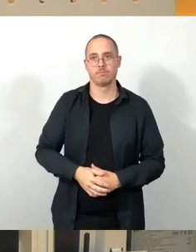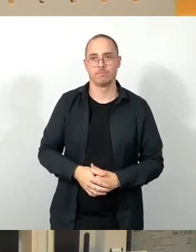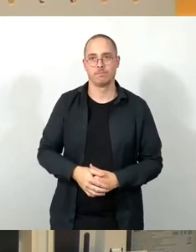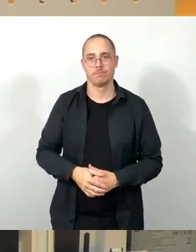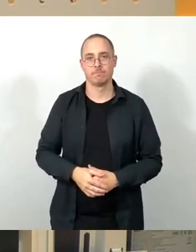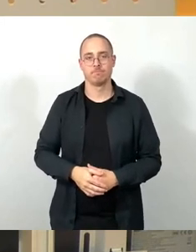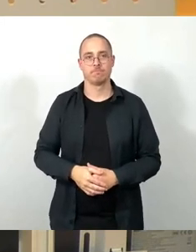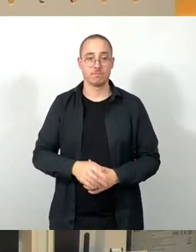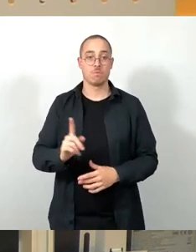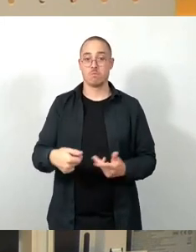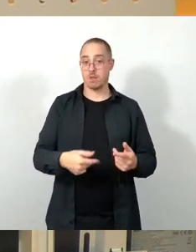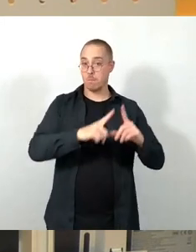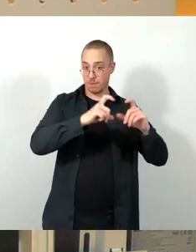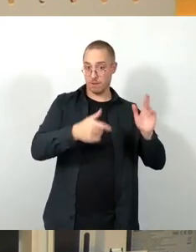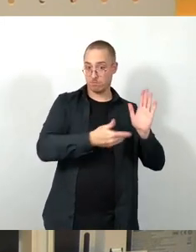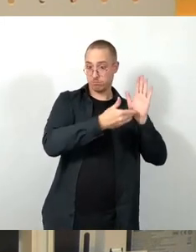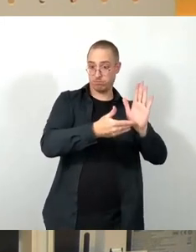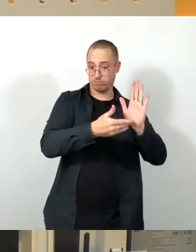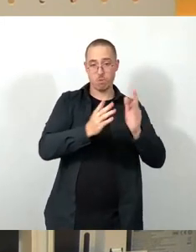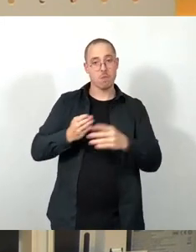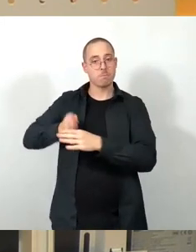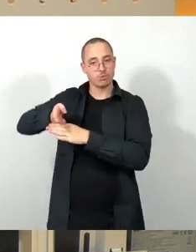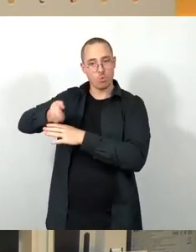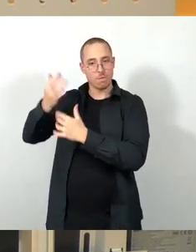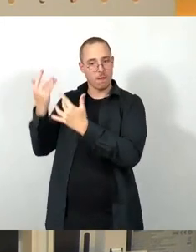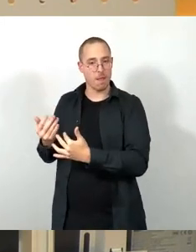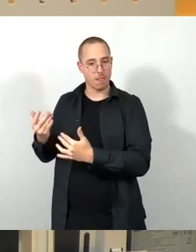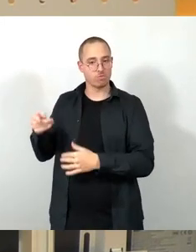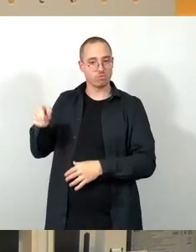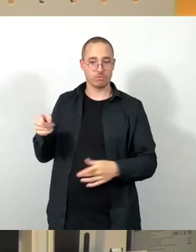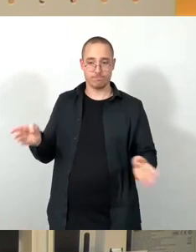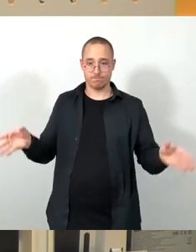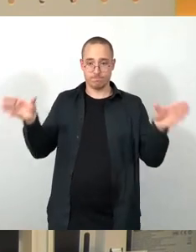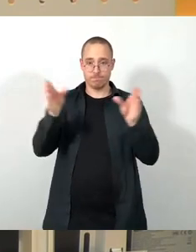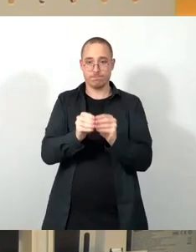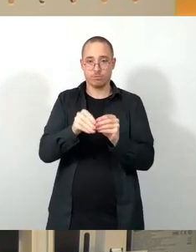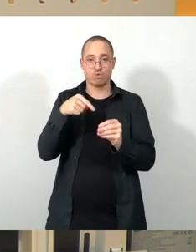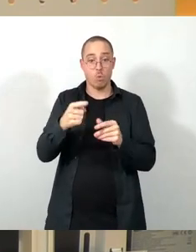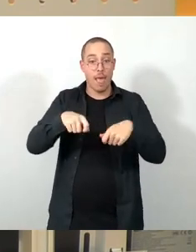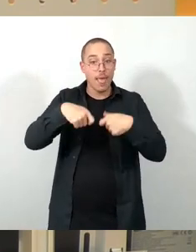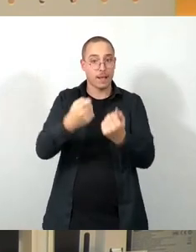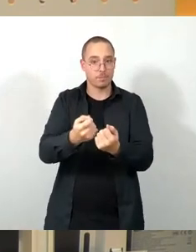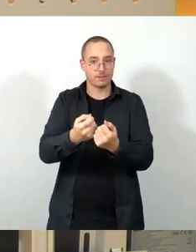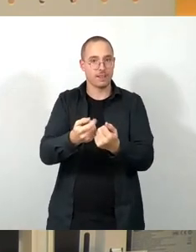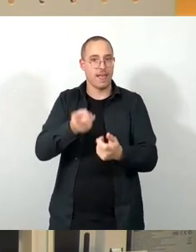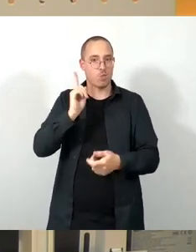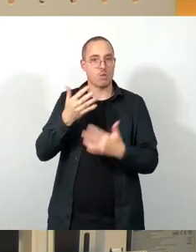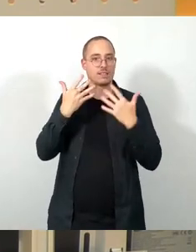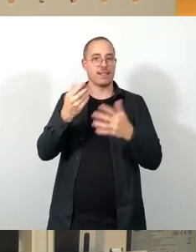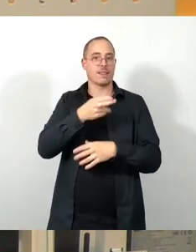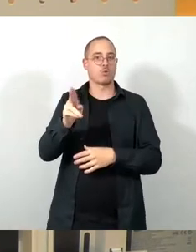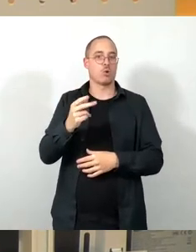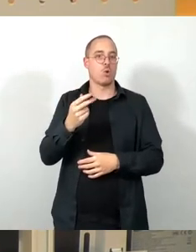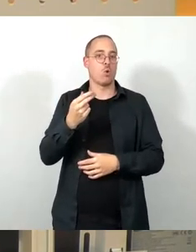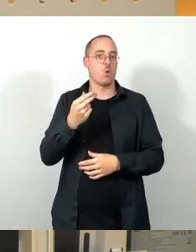plus die Besucherzahlen sind das Ergebnis von mindestens 110.000 Euro in zwei Jahren. Aber noch